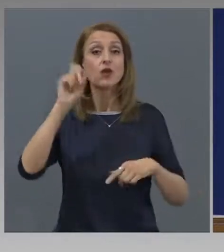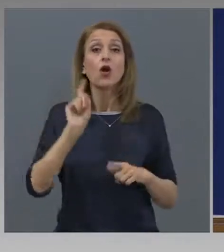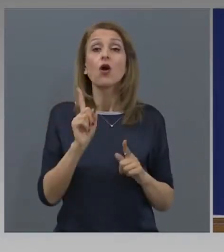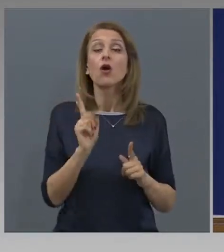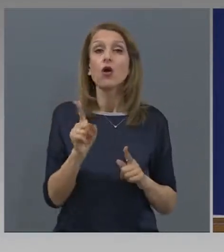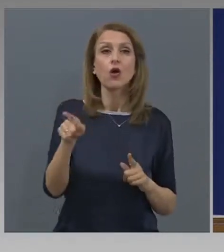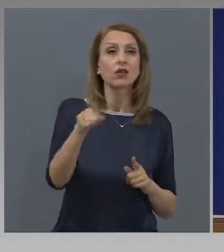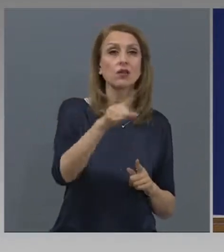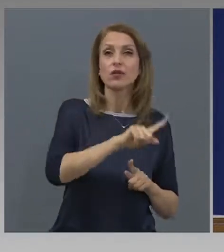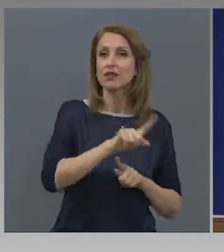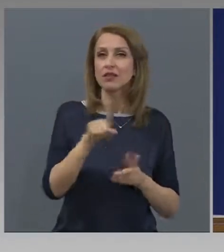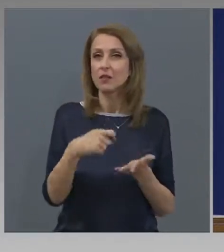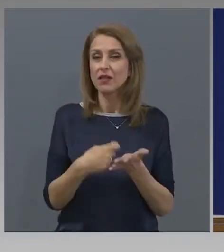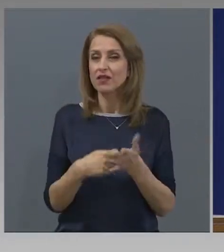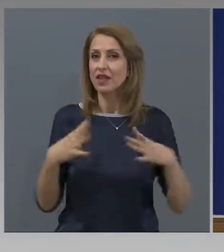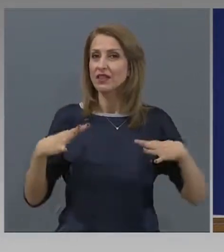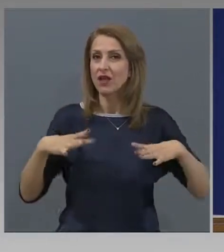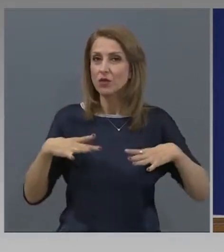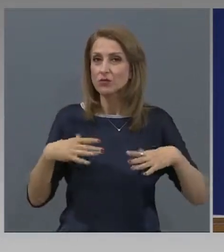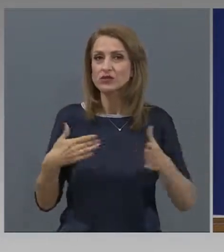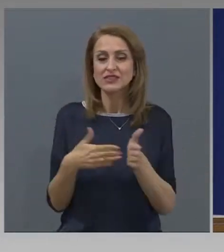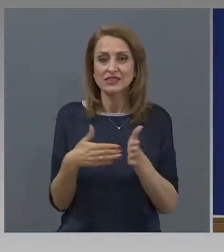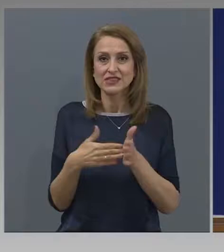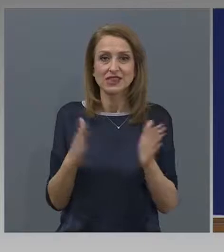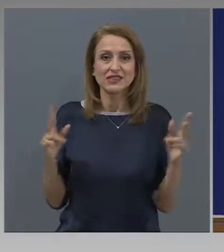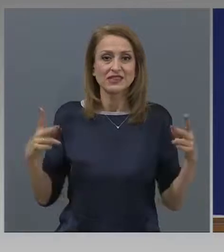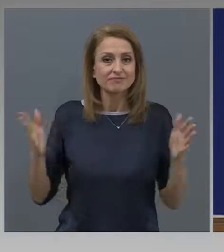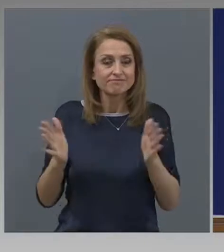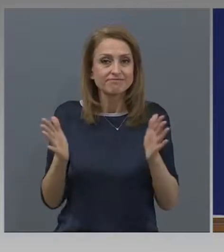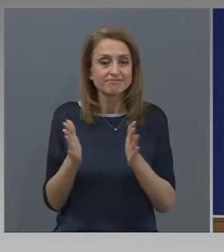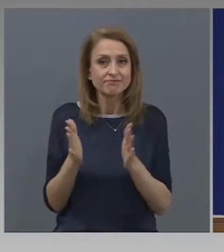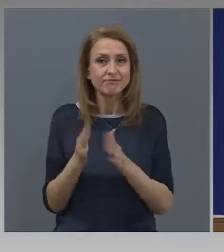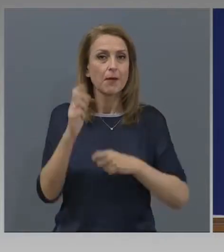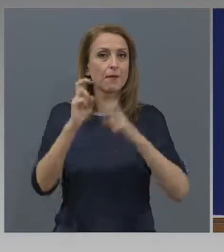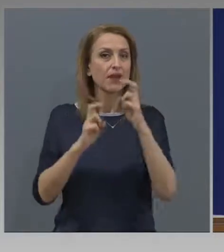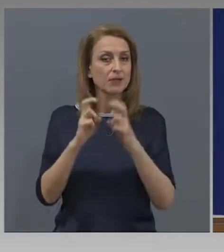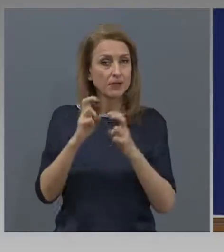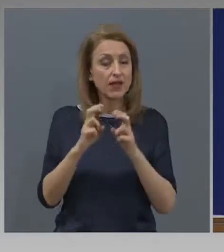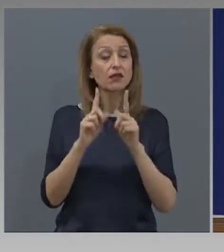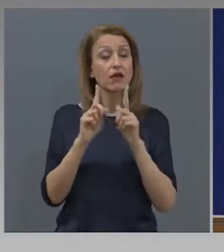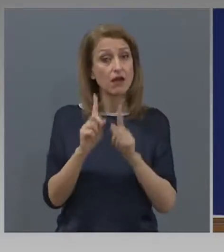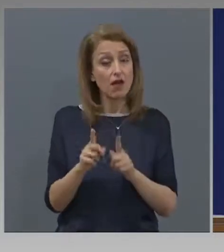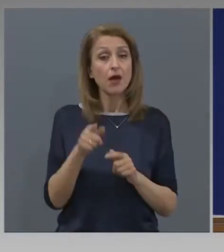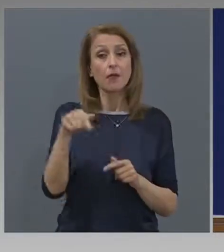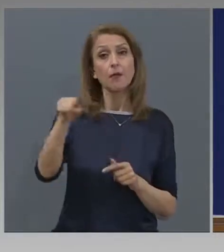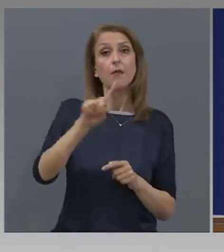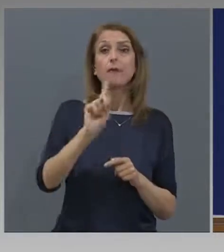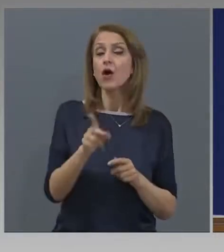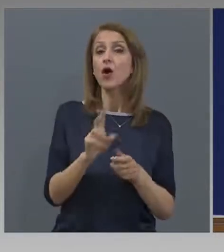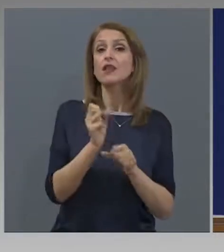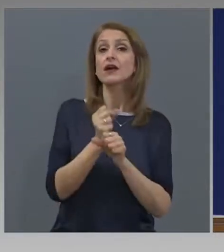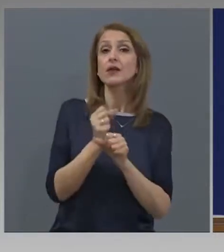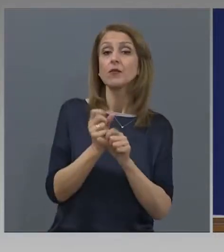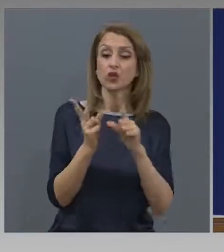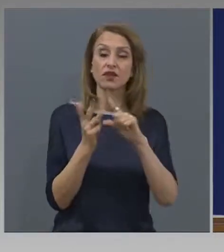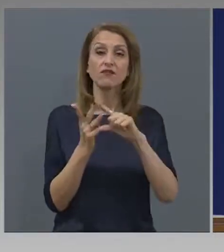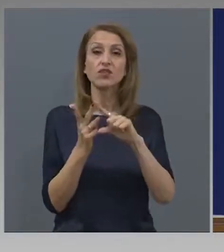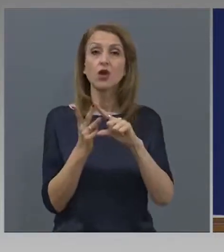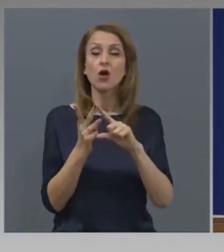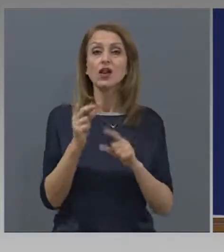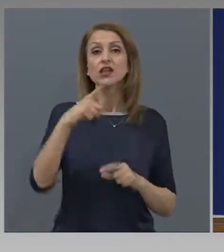неплатен отпуск поради спиране или свиване на дейността на техните предприятия биха могли да работят на втори трудов договор